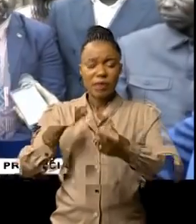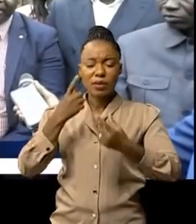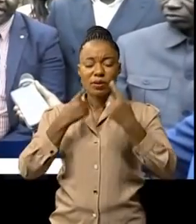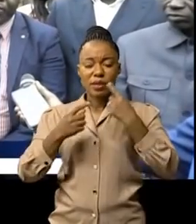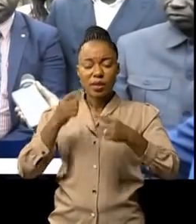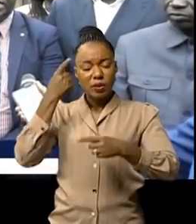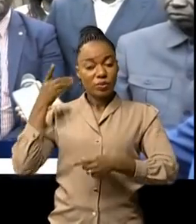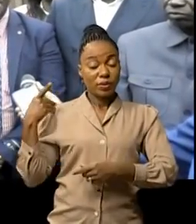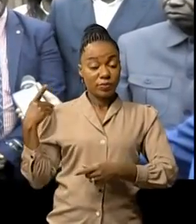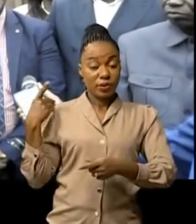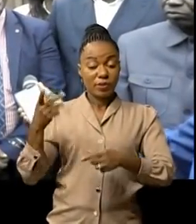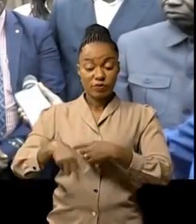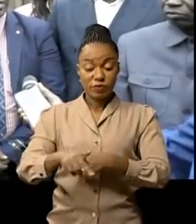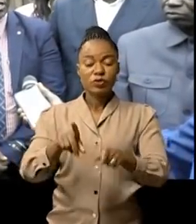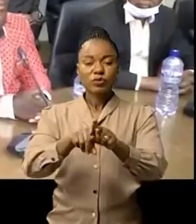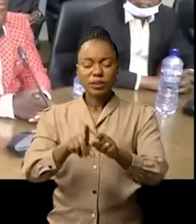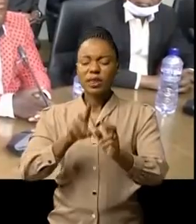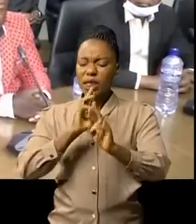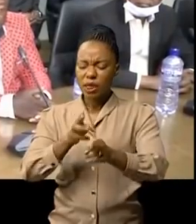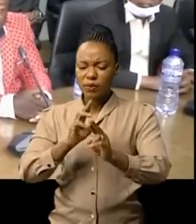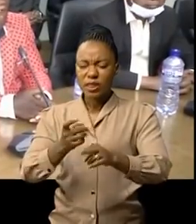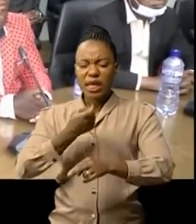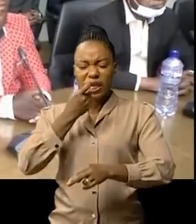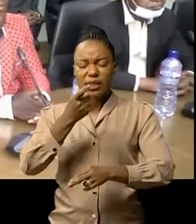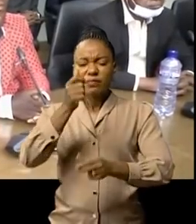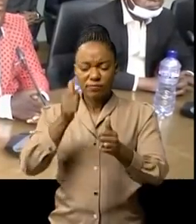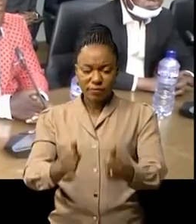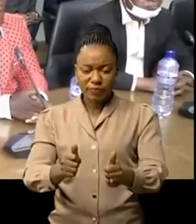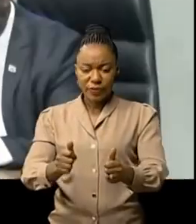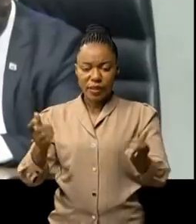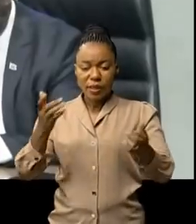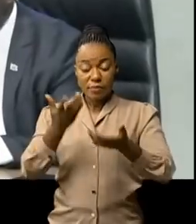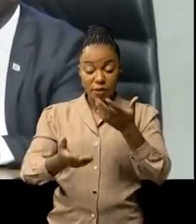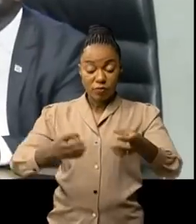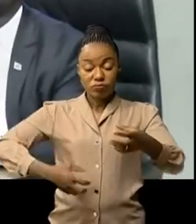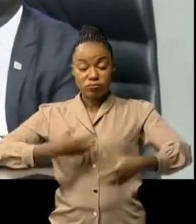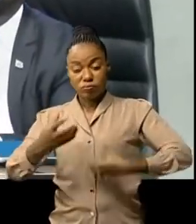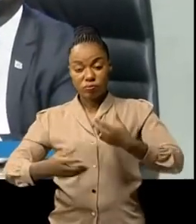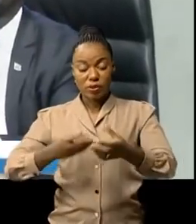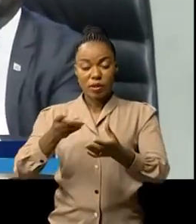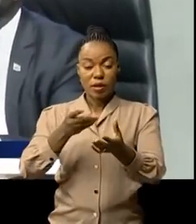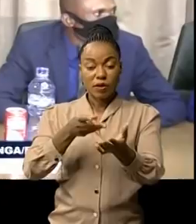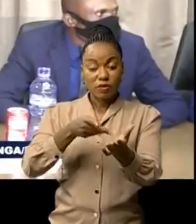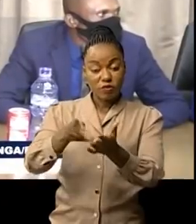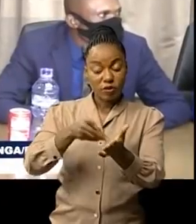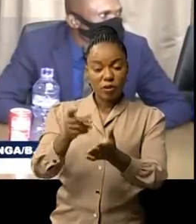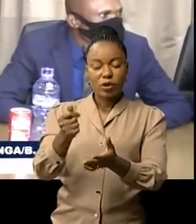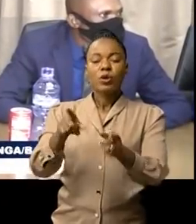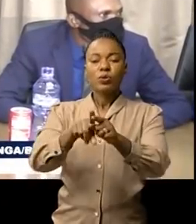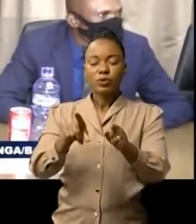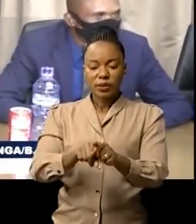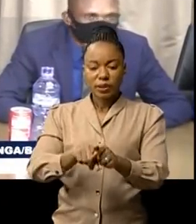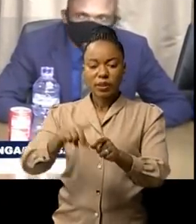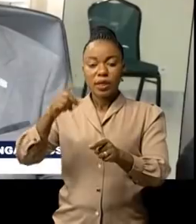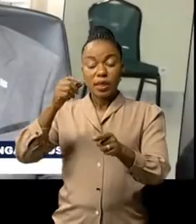Même ses réponses étaient même très satisfaisantes. En réaction à cette revendication, les chefs de l'exécutif nationales ont ordonné qu'Anoué soit